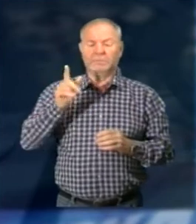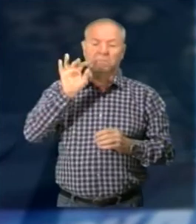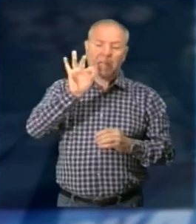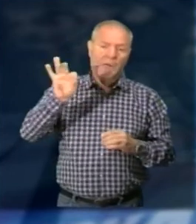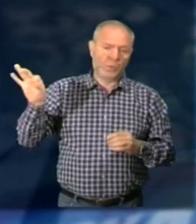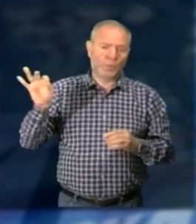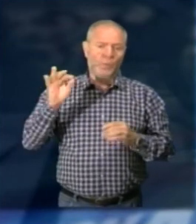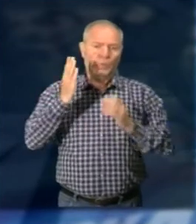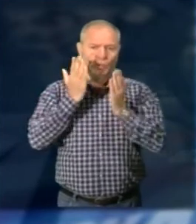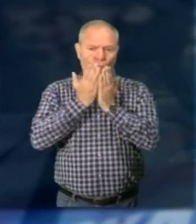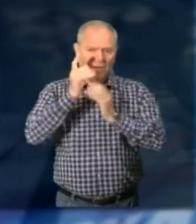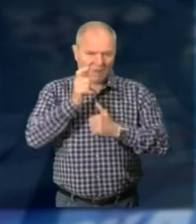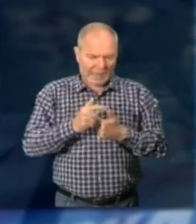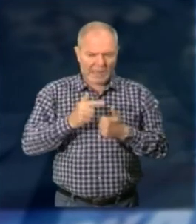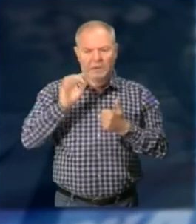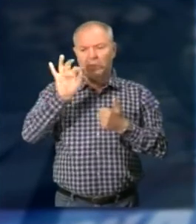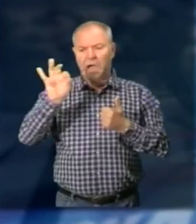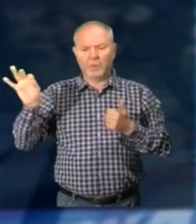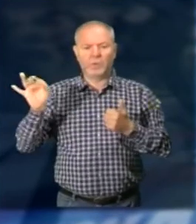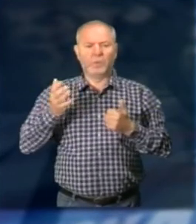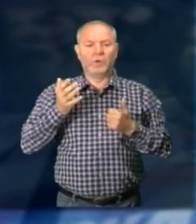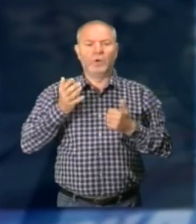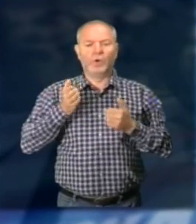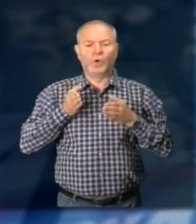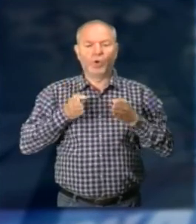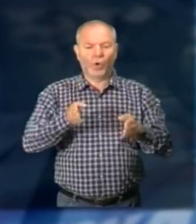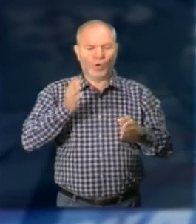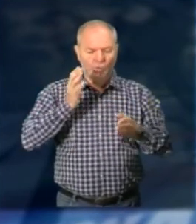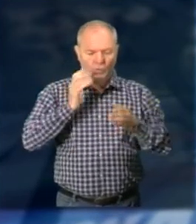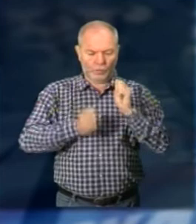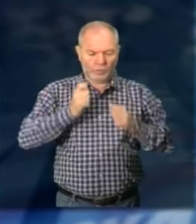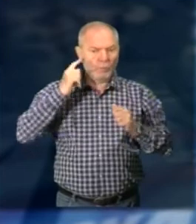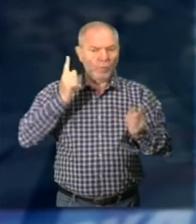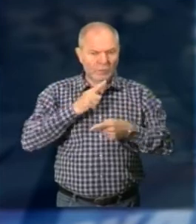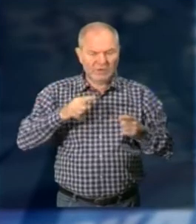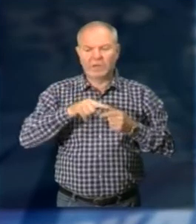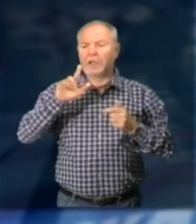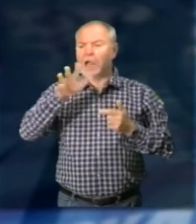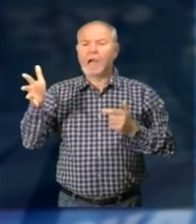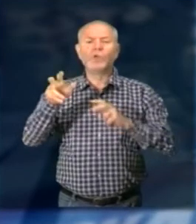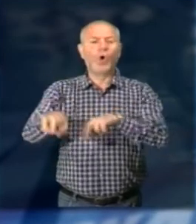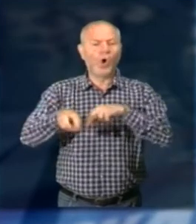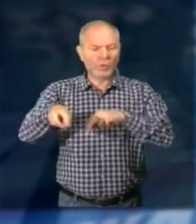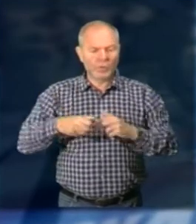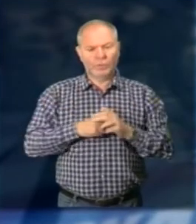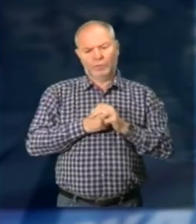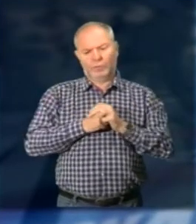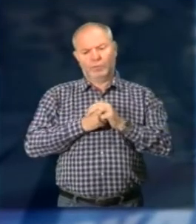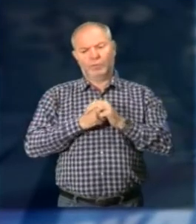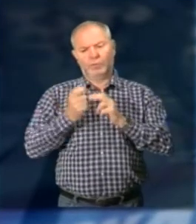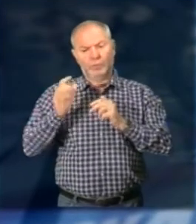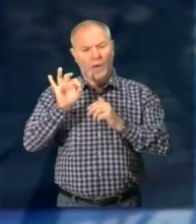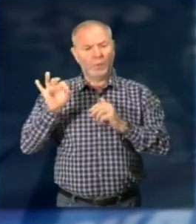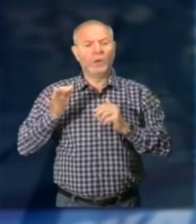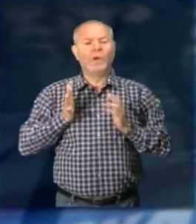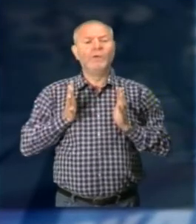integrativa d'italiana, c'è chi fa il corso di percussione C'è chi fa gli orti, c'è chi lavora nei volontari del soccorso